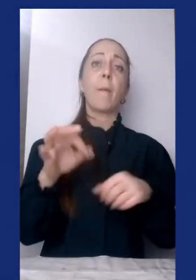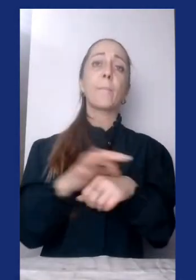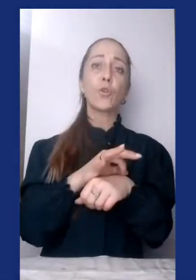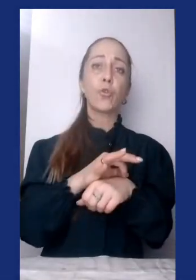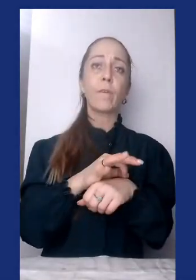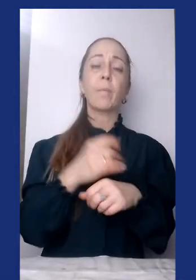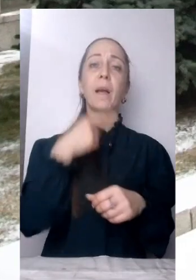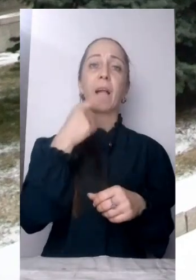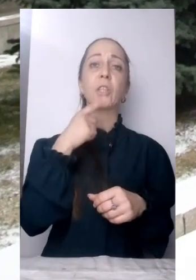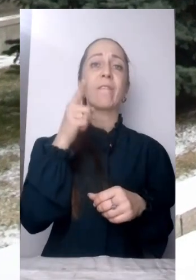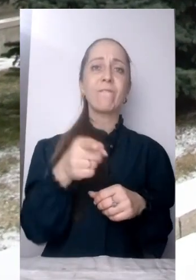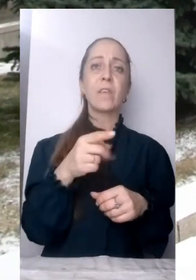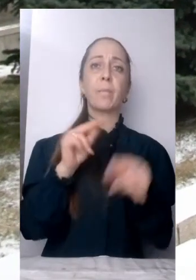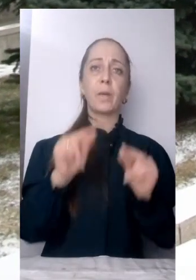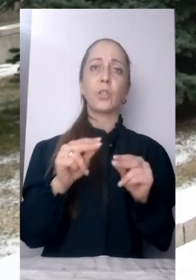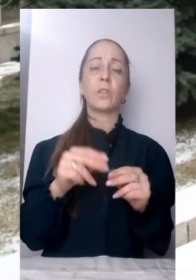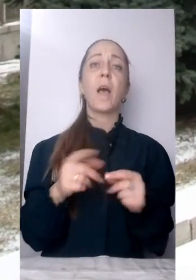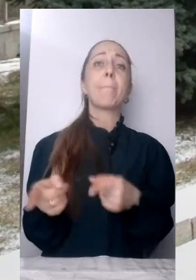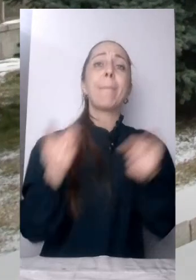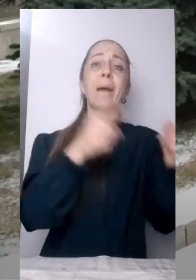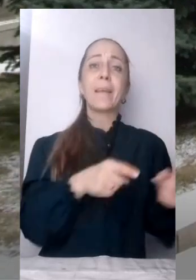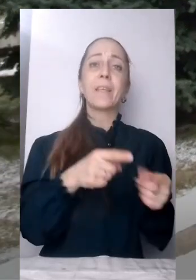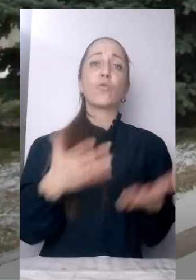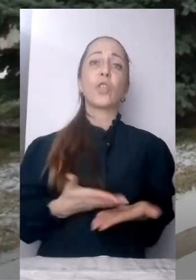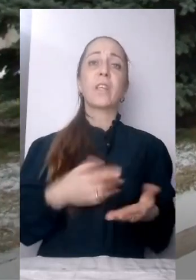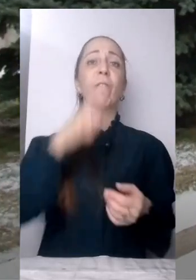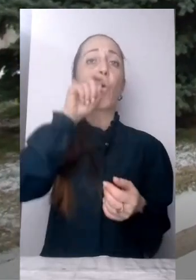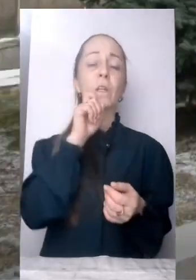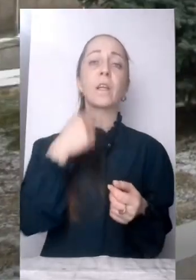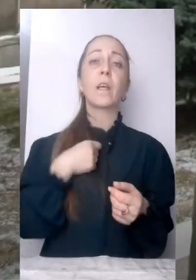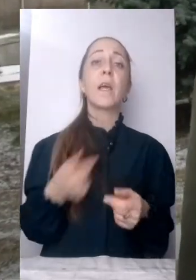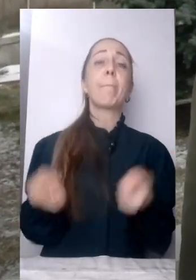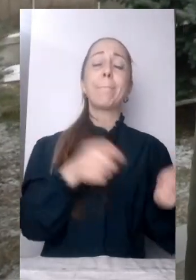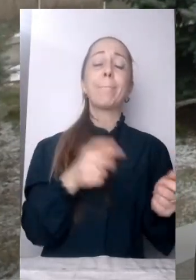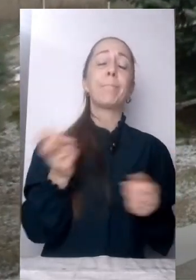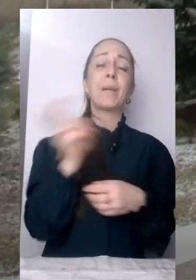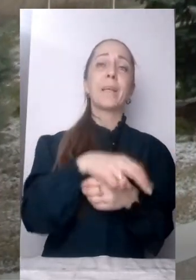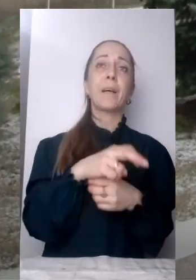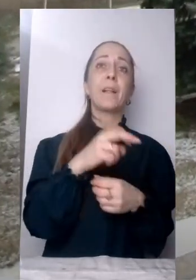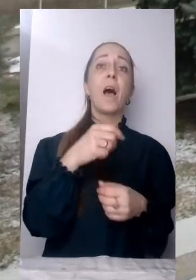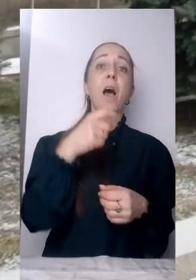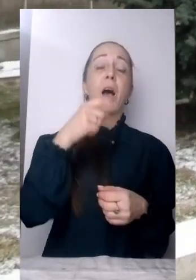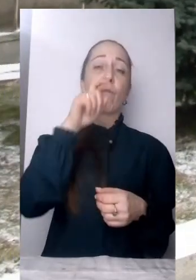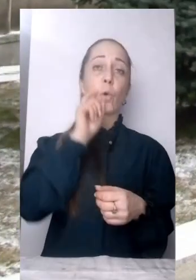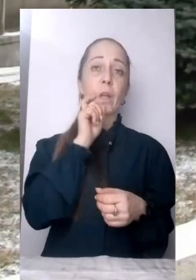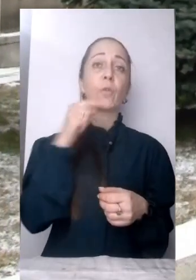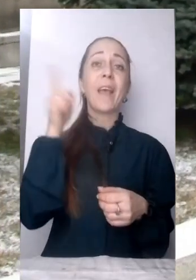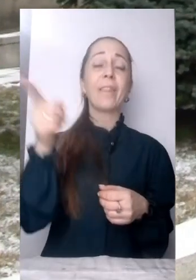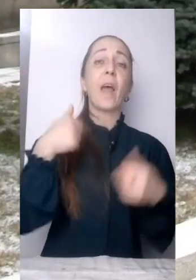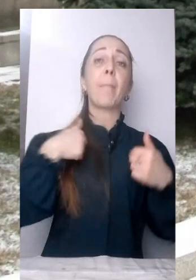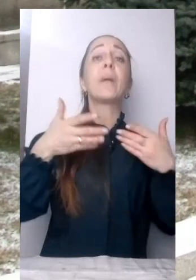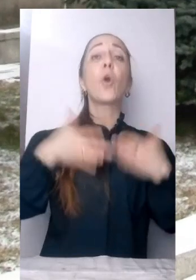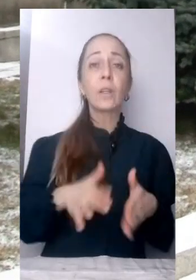її переїзду. Приїхала, якщо з Росії, то з Кемеровської області. Я там родилась і я там жила до